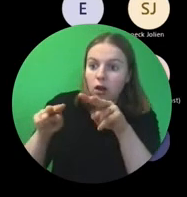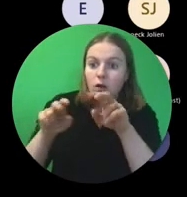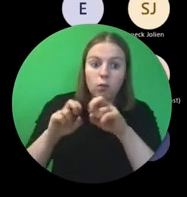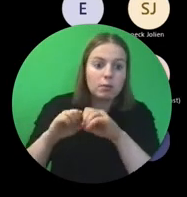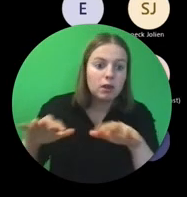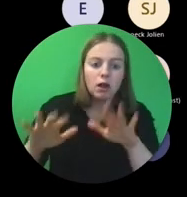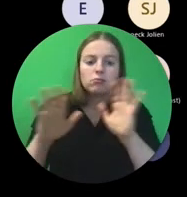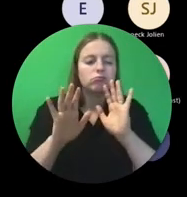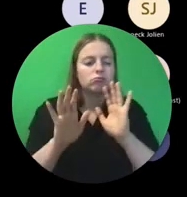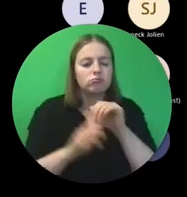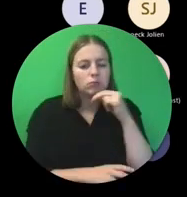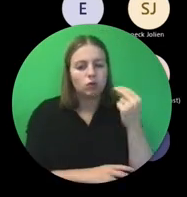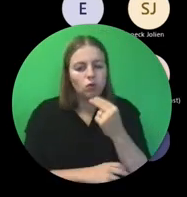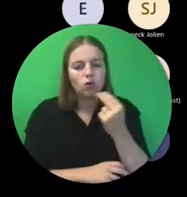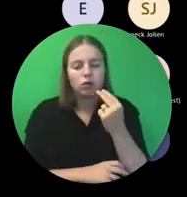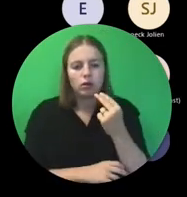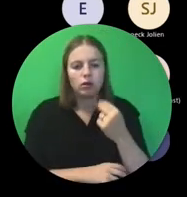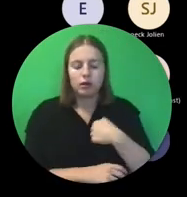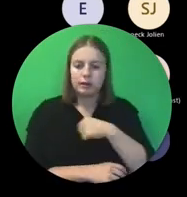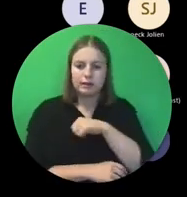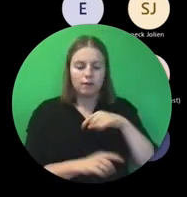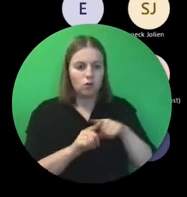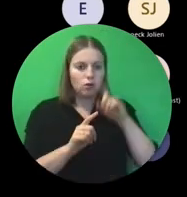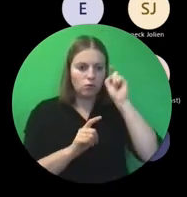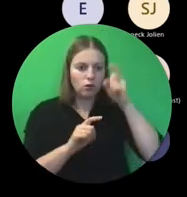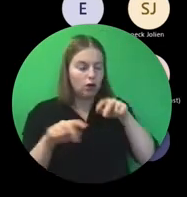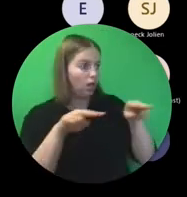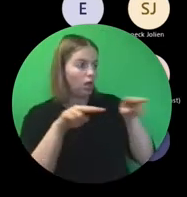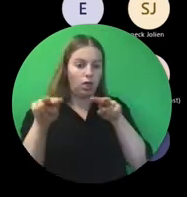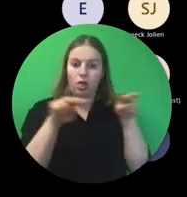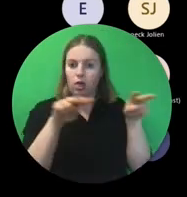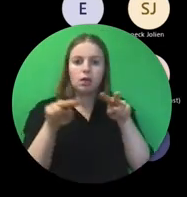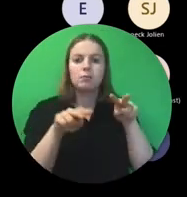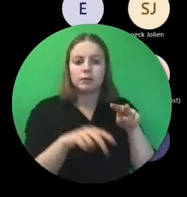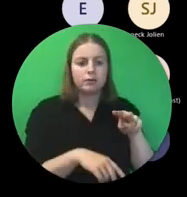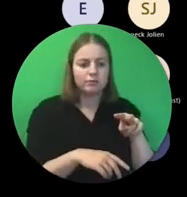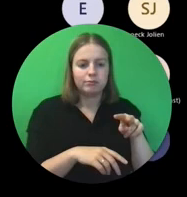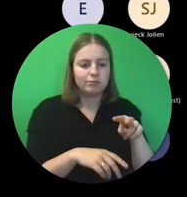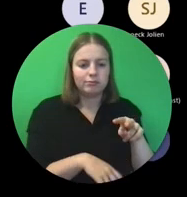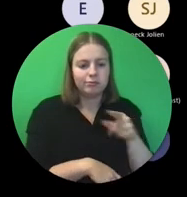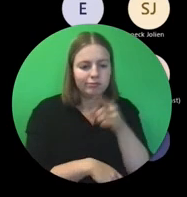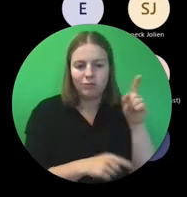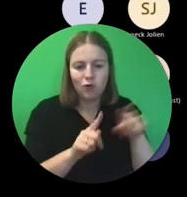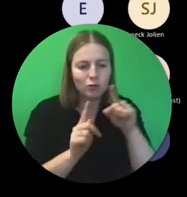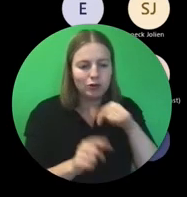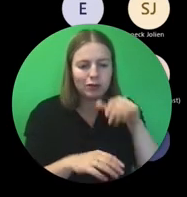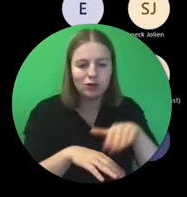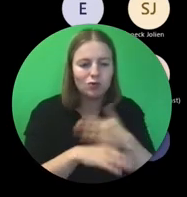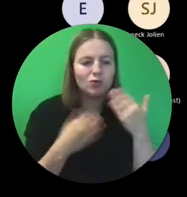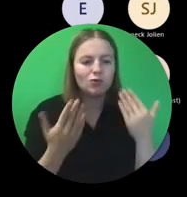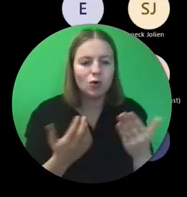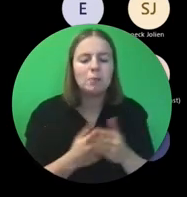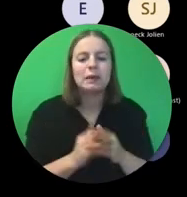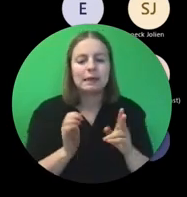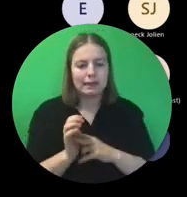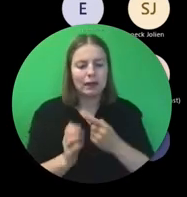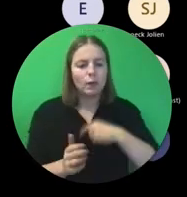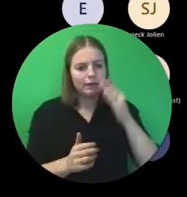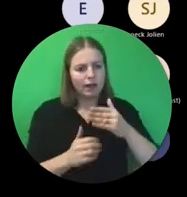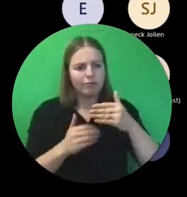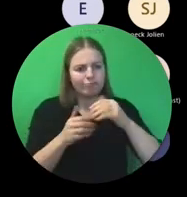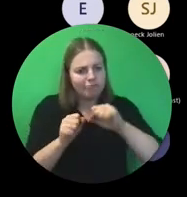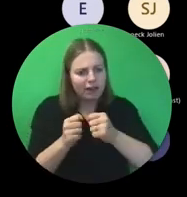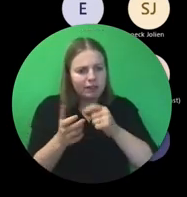volgen. Zelf heb ik daar ook moeite mee, dus we gaan jullie dat ook niet aandoen. We gaan zeker antwoorden op